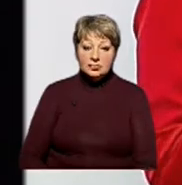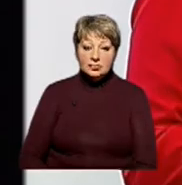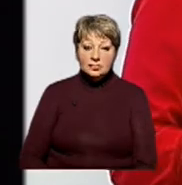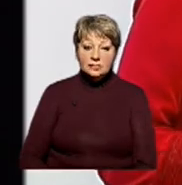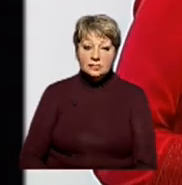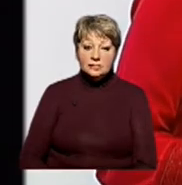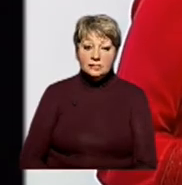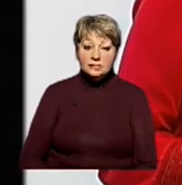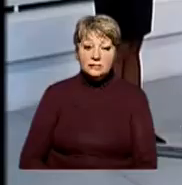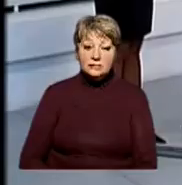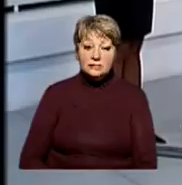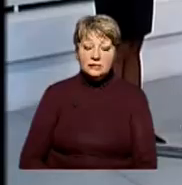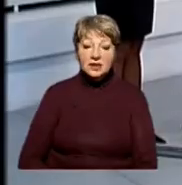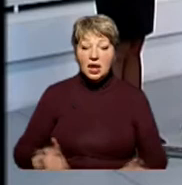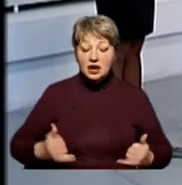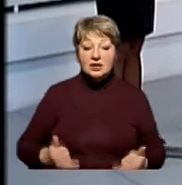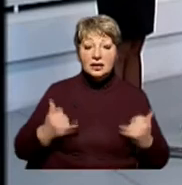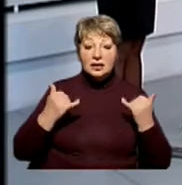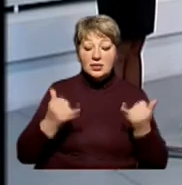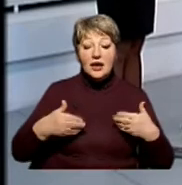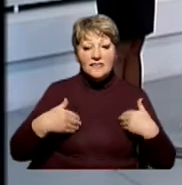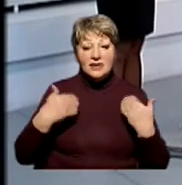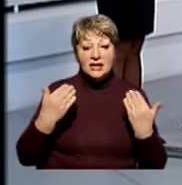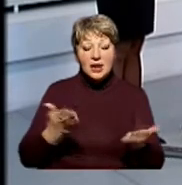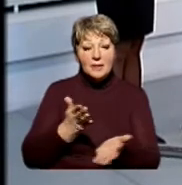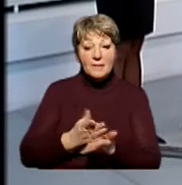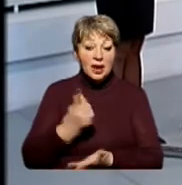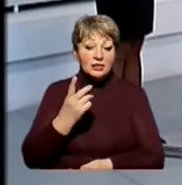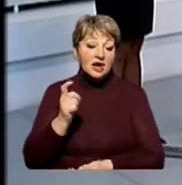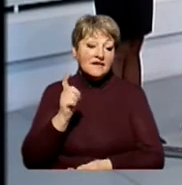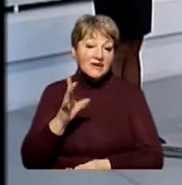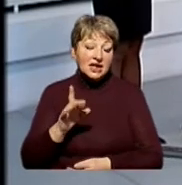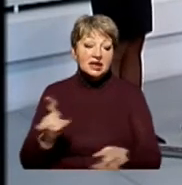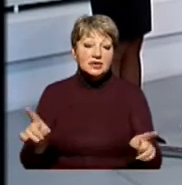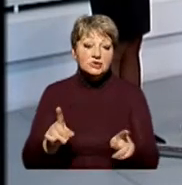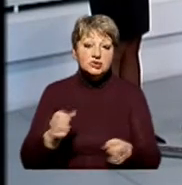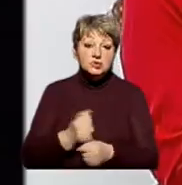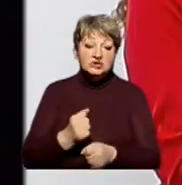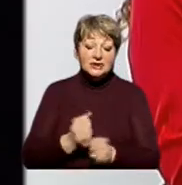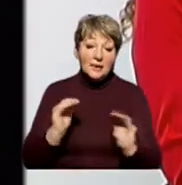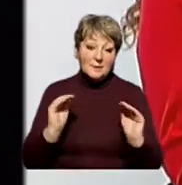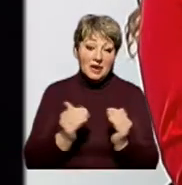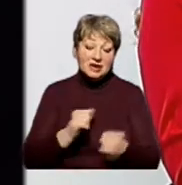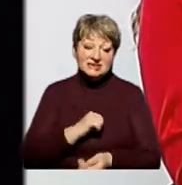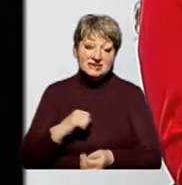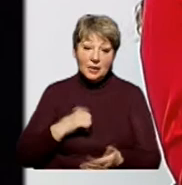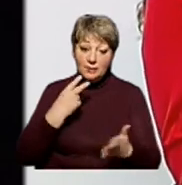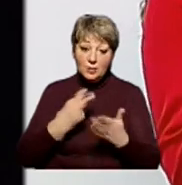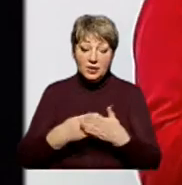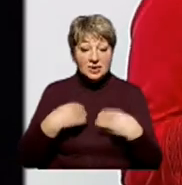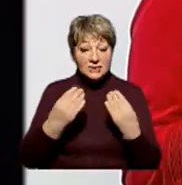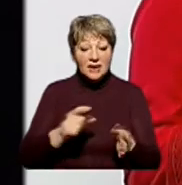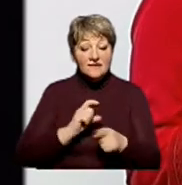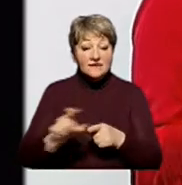Тож, пане Андрію, вітаю вас в нашій студії. І зараз маєте рівну хвилину, аби зробити невеличку самопрезентацію та дати